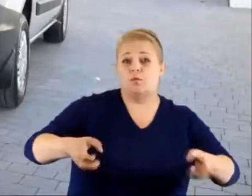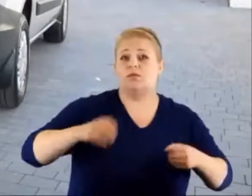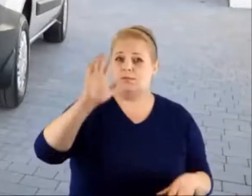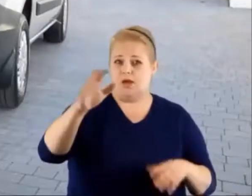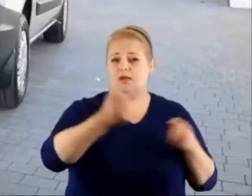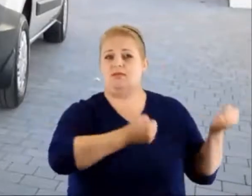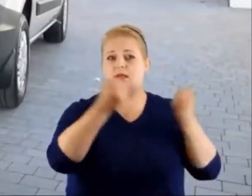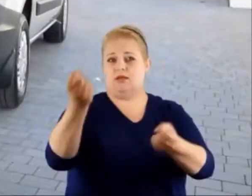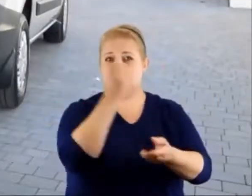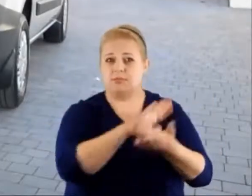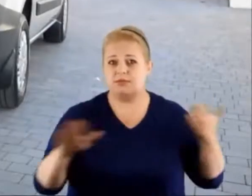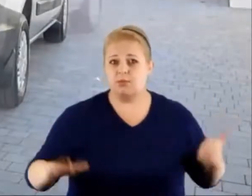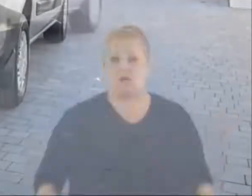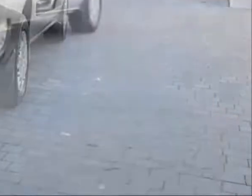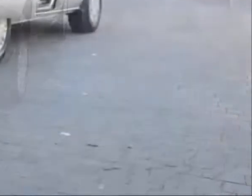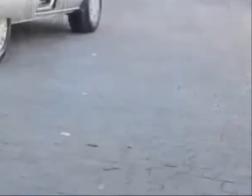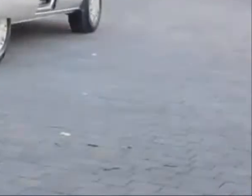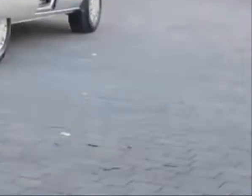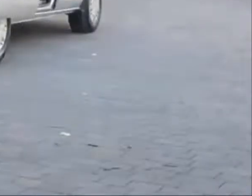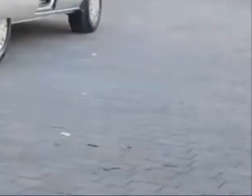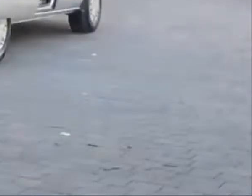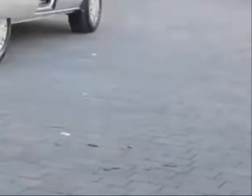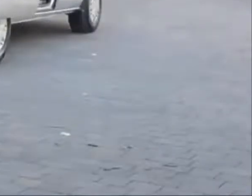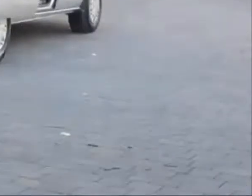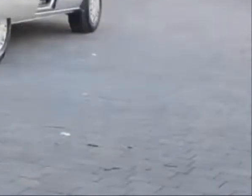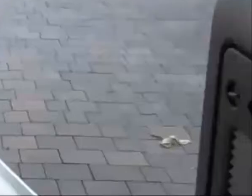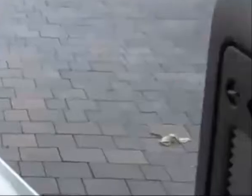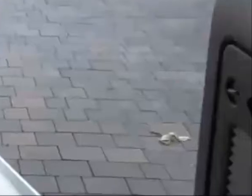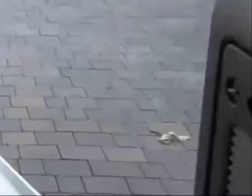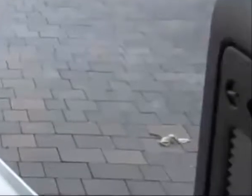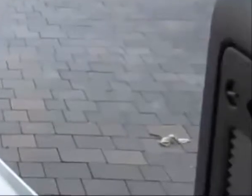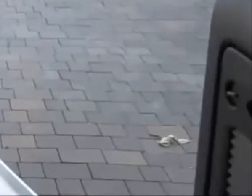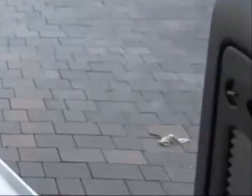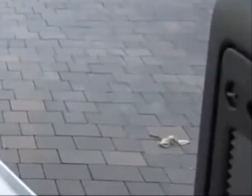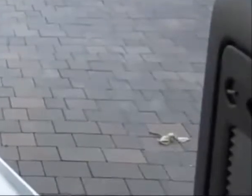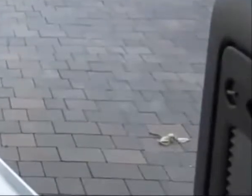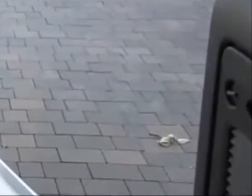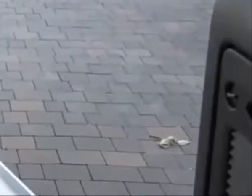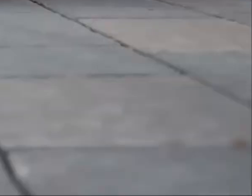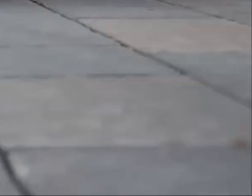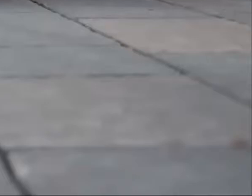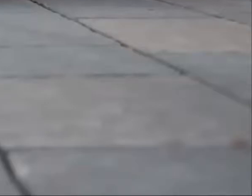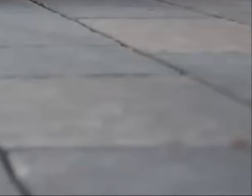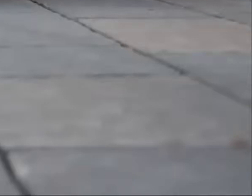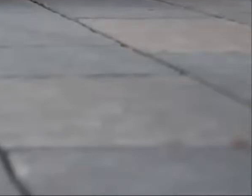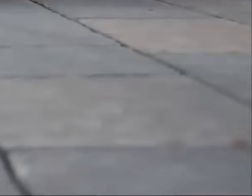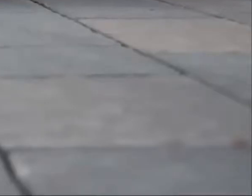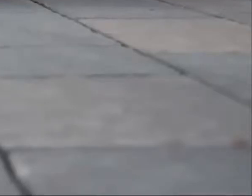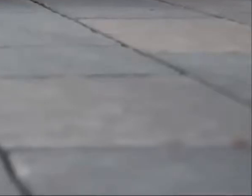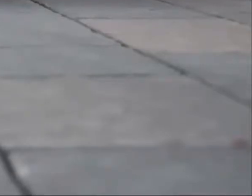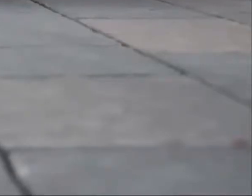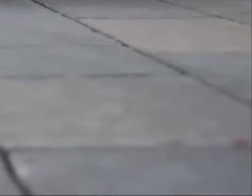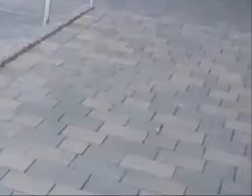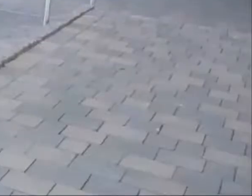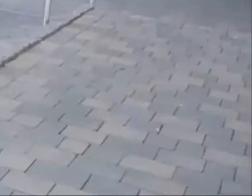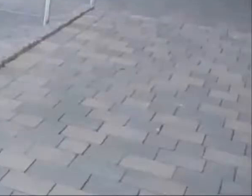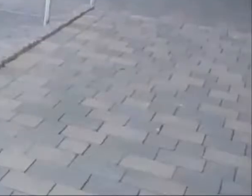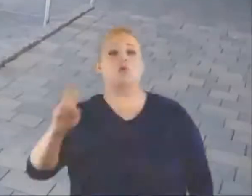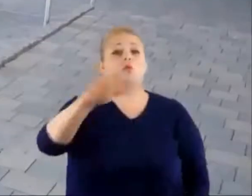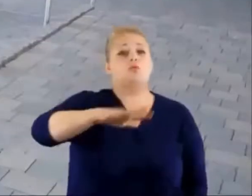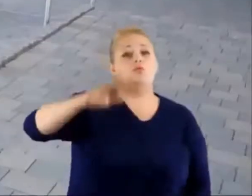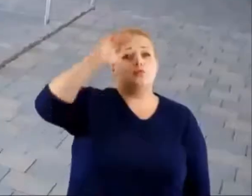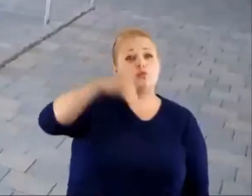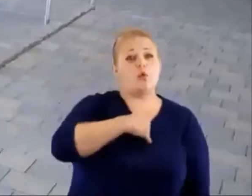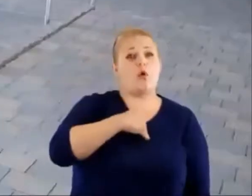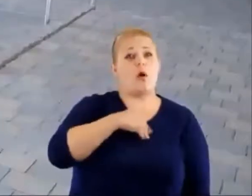Studenci z ograniczeniami ruchowymi mogą liczyć na bezpłatny transport wyspecjalizowanym i odpowiednio przygotowanym samochodem. Na